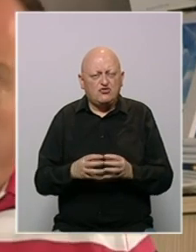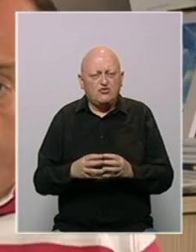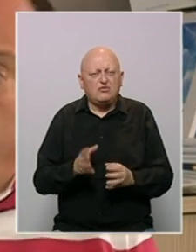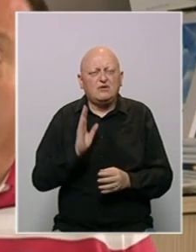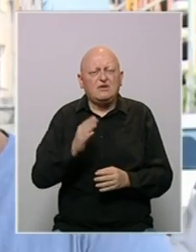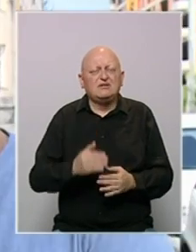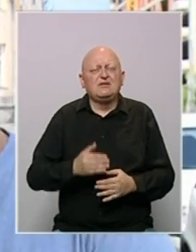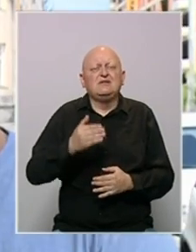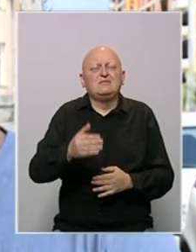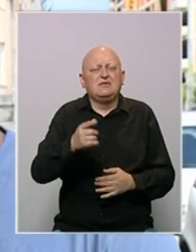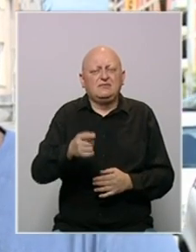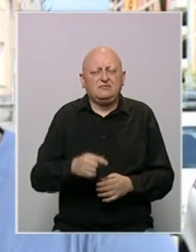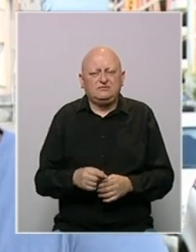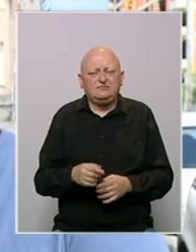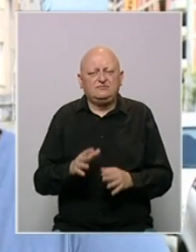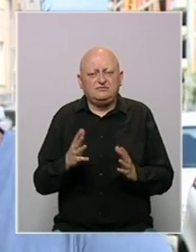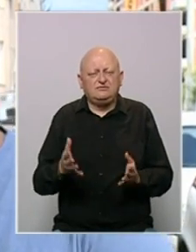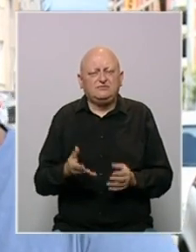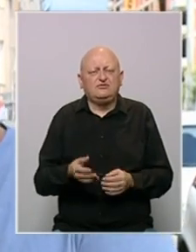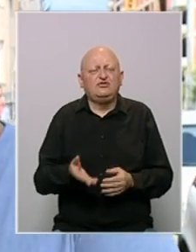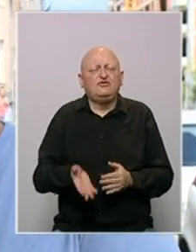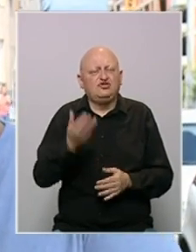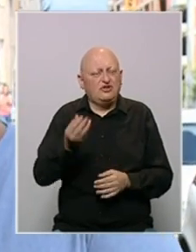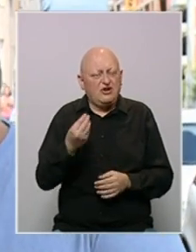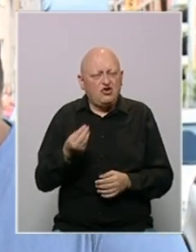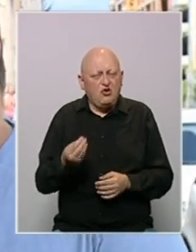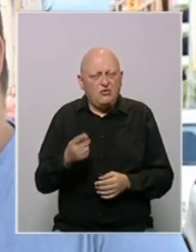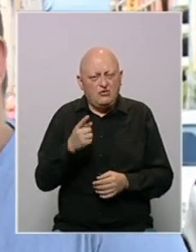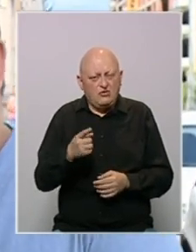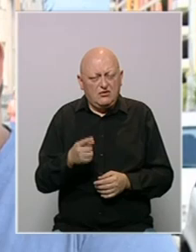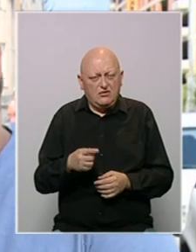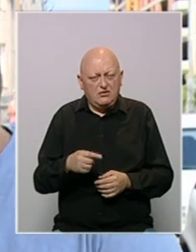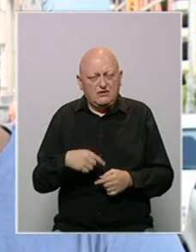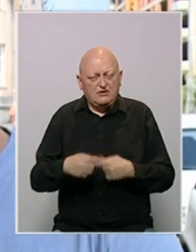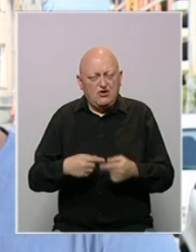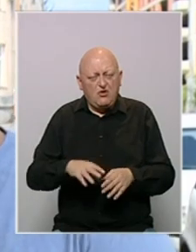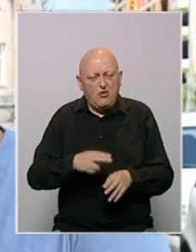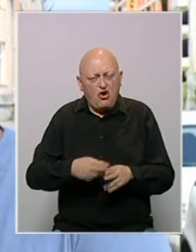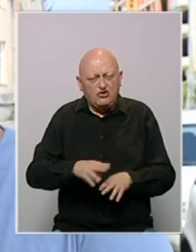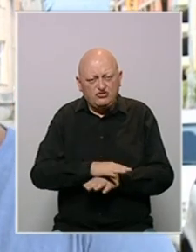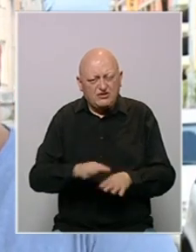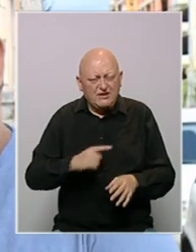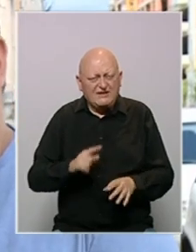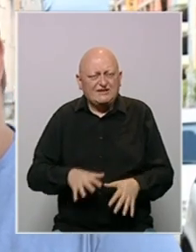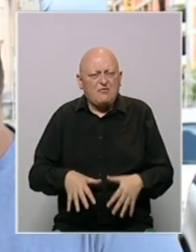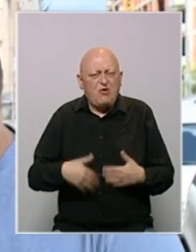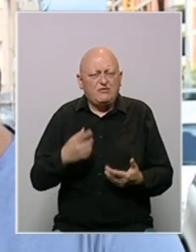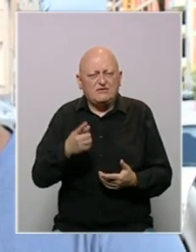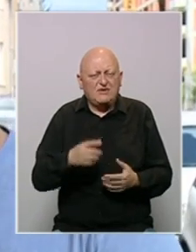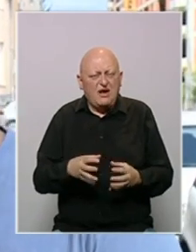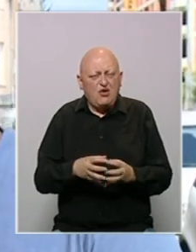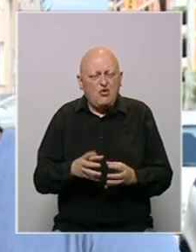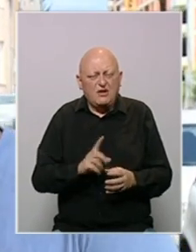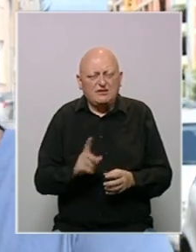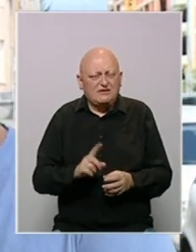idu ispred njih. Bilo bi više nego dobro da se to klupko odmota do kraja. Ja naravno nisam optimista zato što se takva klupka